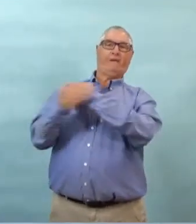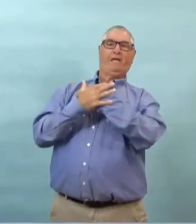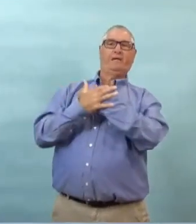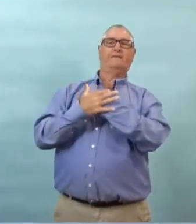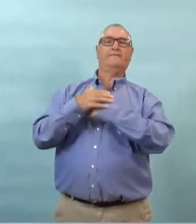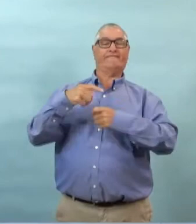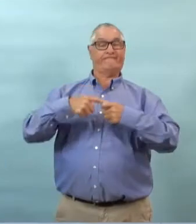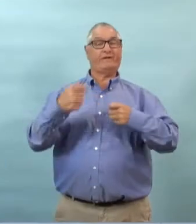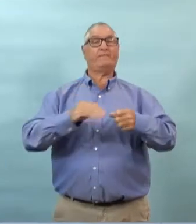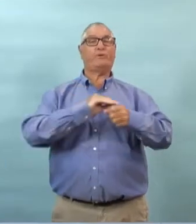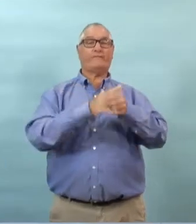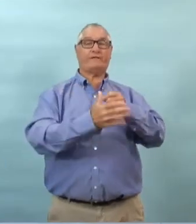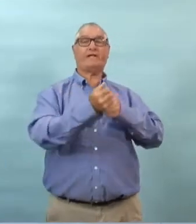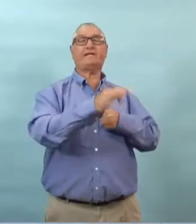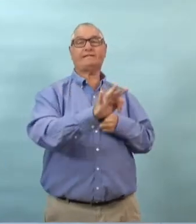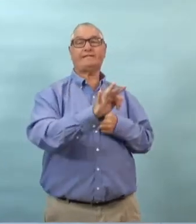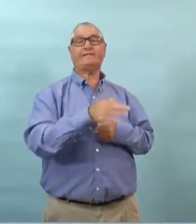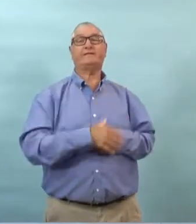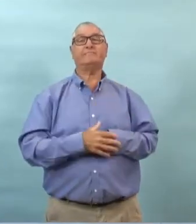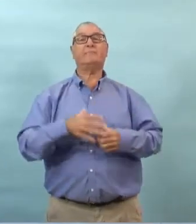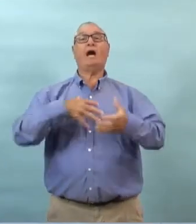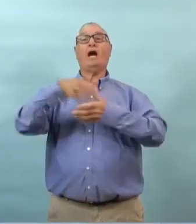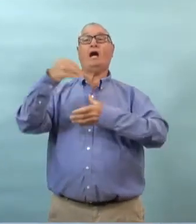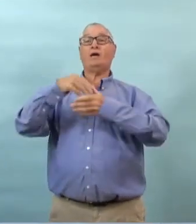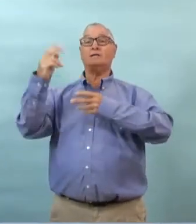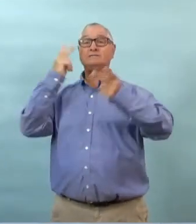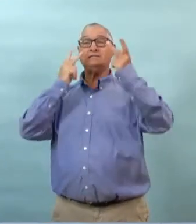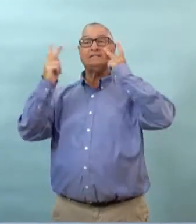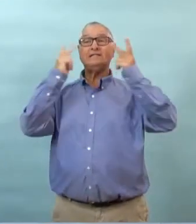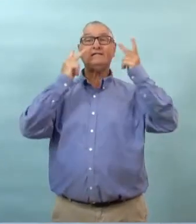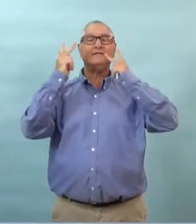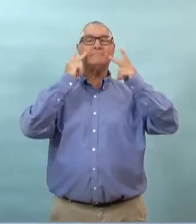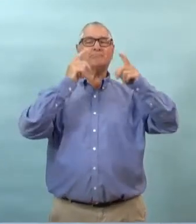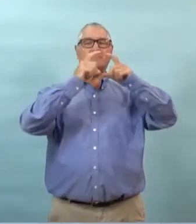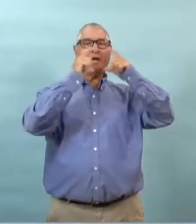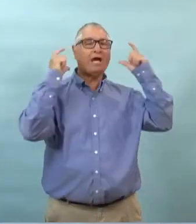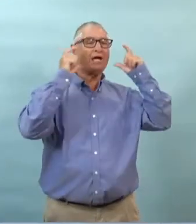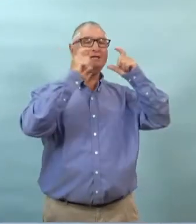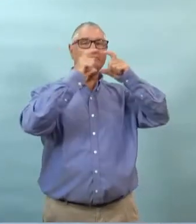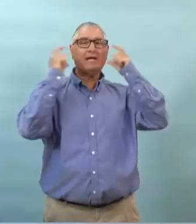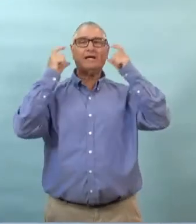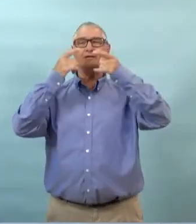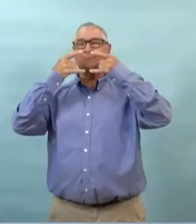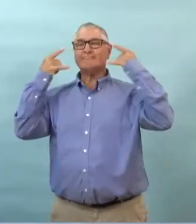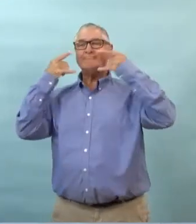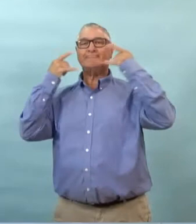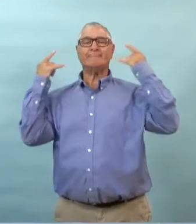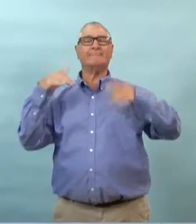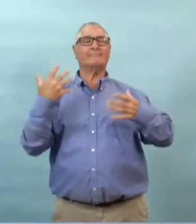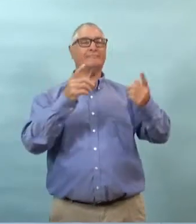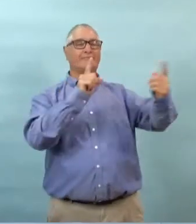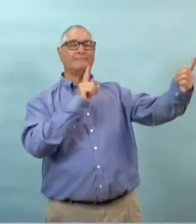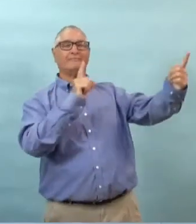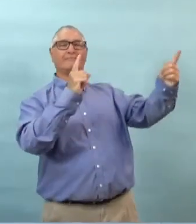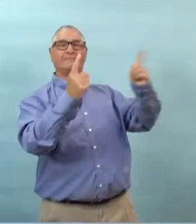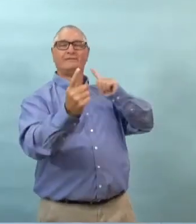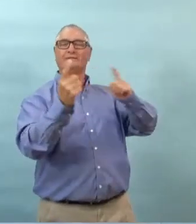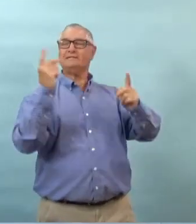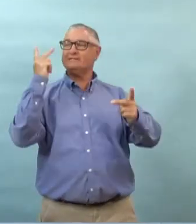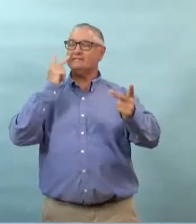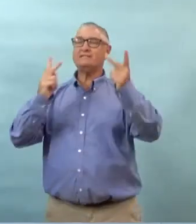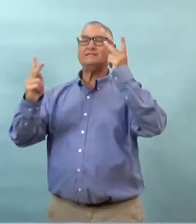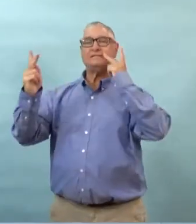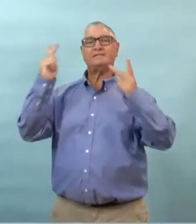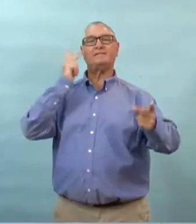qu'il y a cette pandémie de Covid-19 et que tout le monde doit avoir affaire à ça nous portons nous voyons des gens qui portent des masques nous voyons l'éloignement